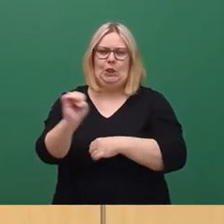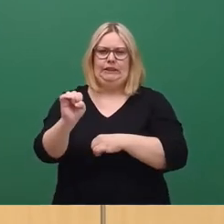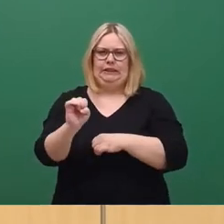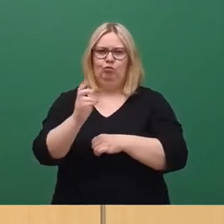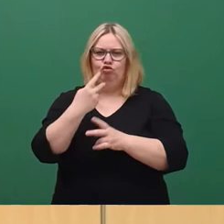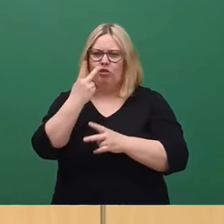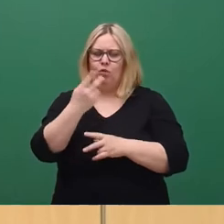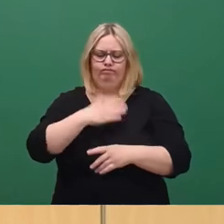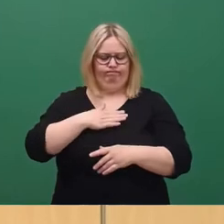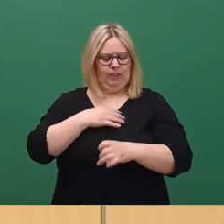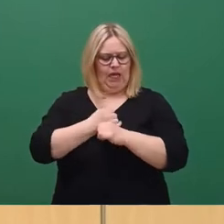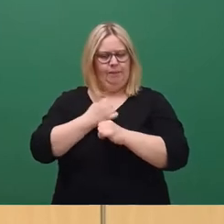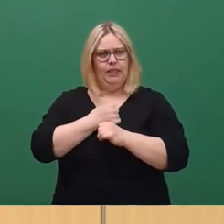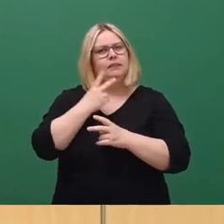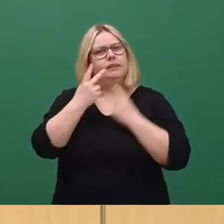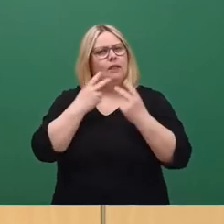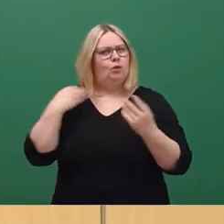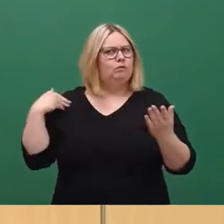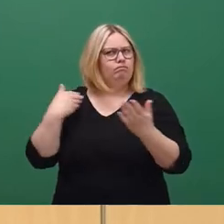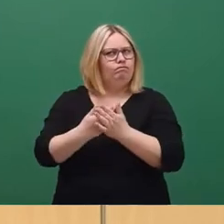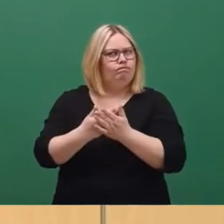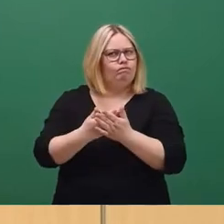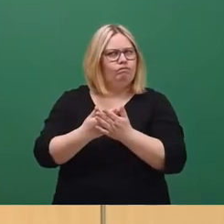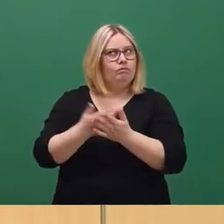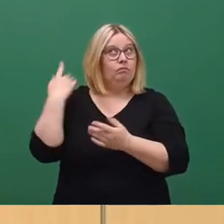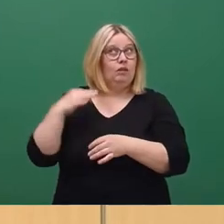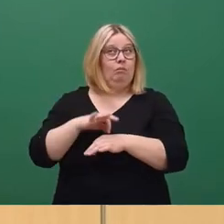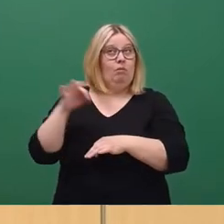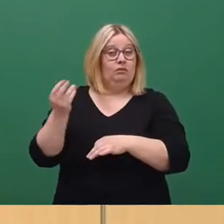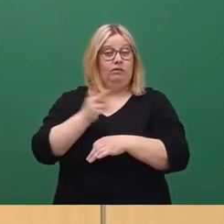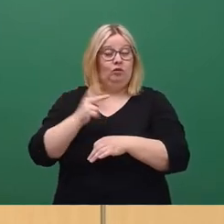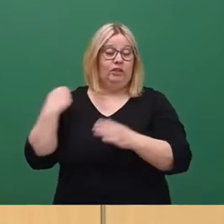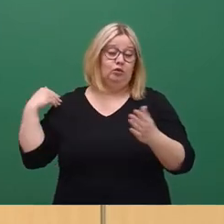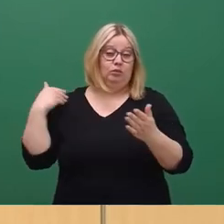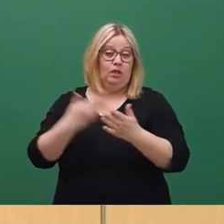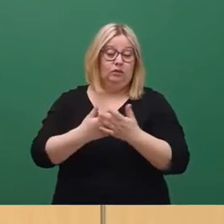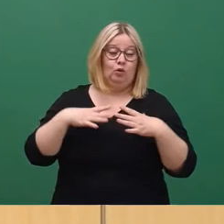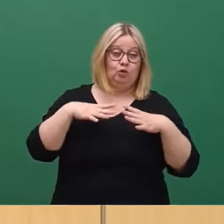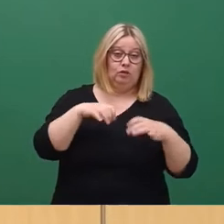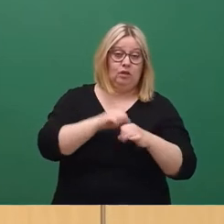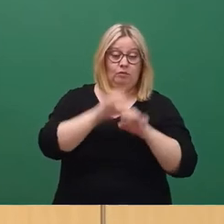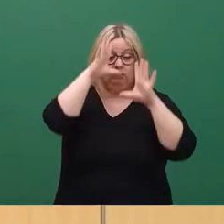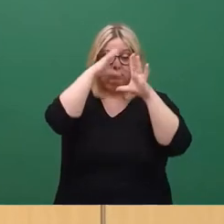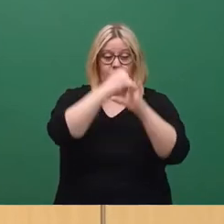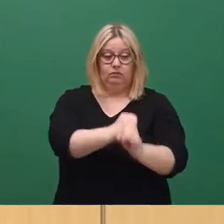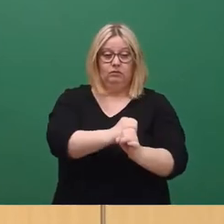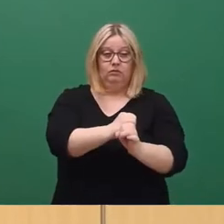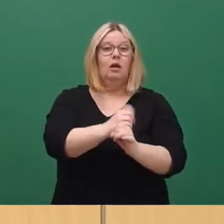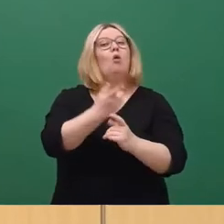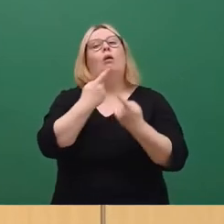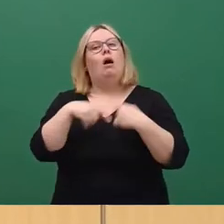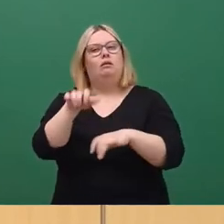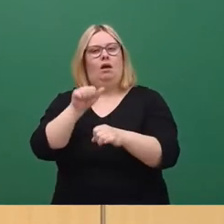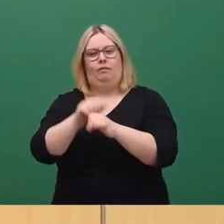hinterfragen. Seit März vergangenen Jahres steht nicht nur das Gesundheitsamt im Fokus, sondern auch viele andere Ämter